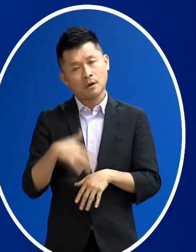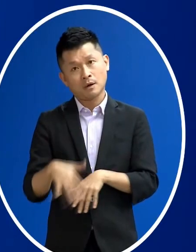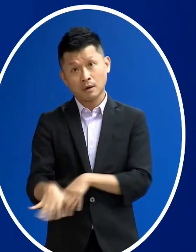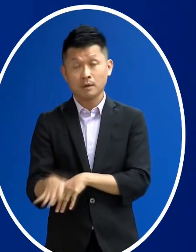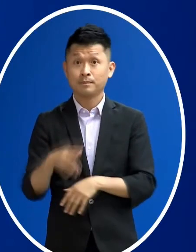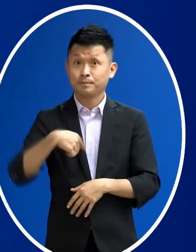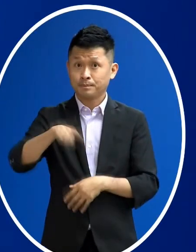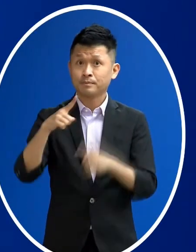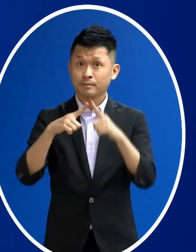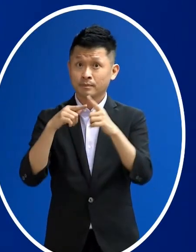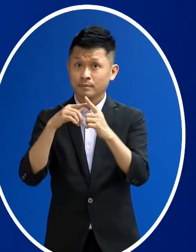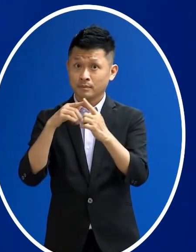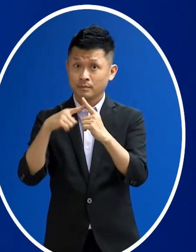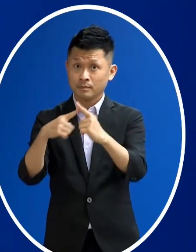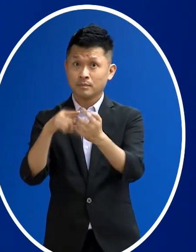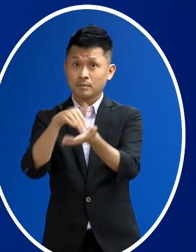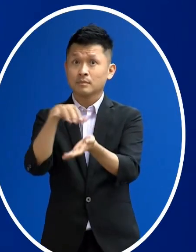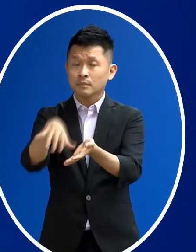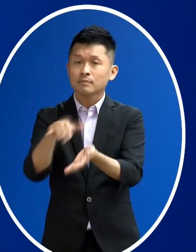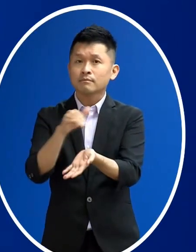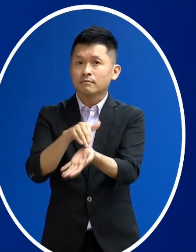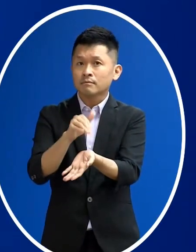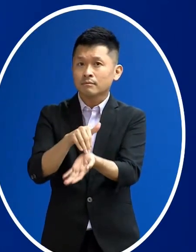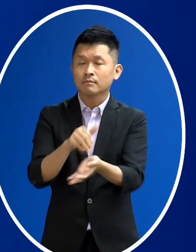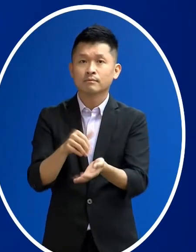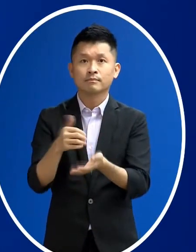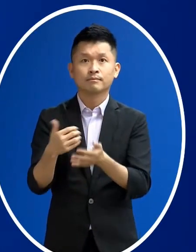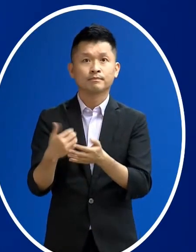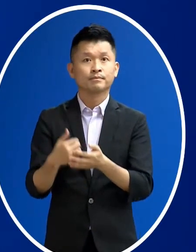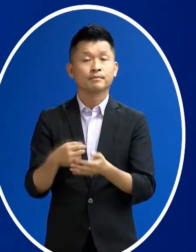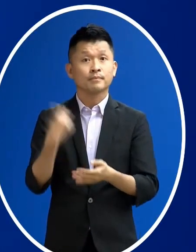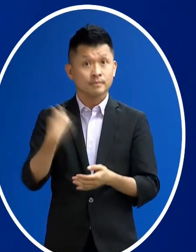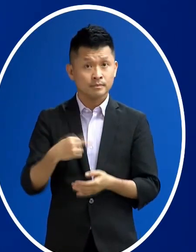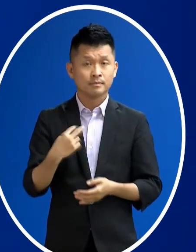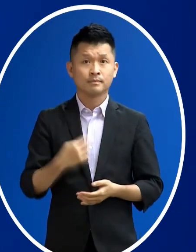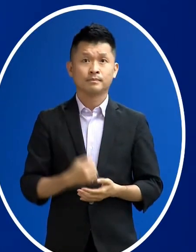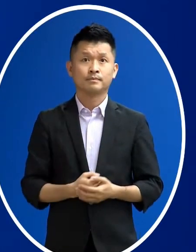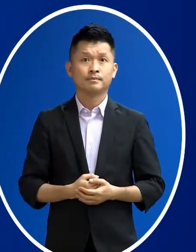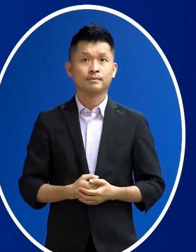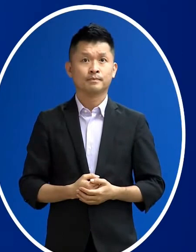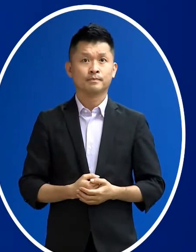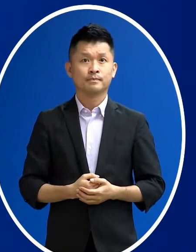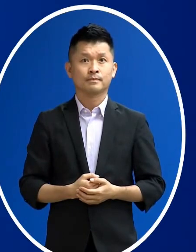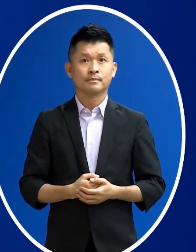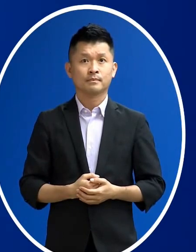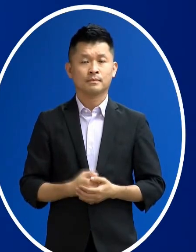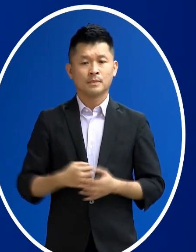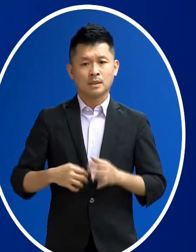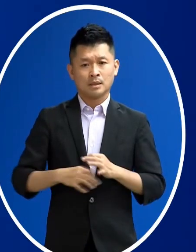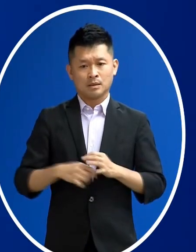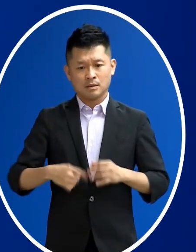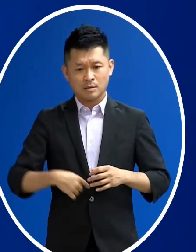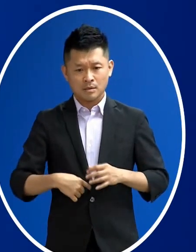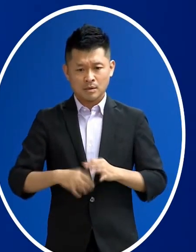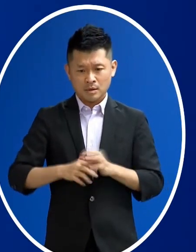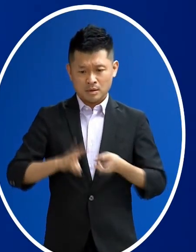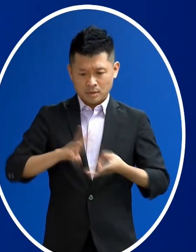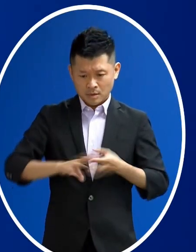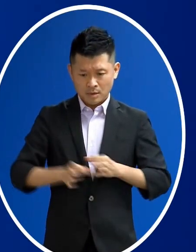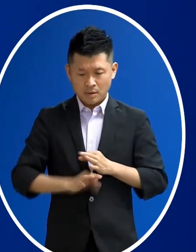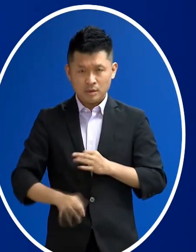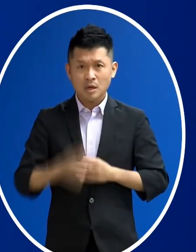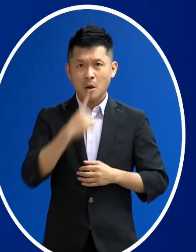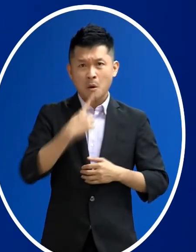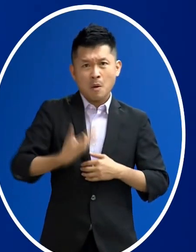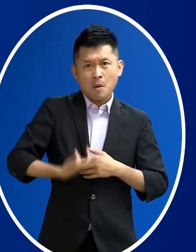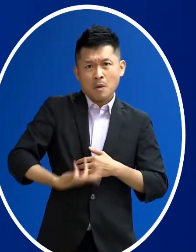這個醫院去就醫那這個同時也有後續出現這個腸胃道的大出血 跟血